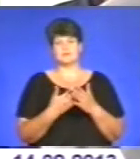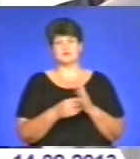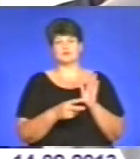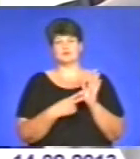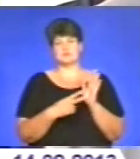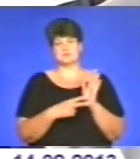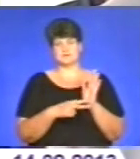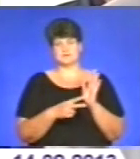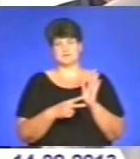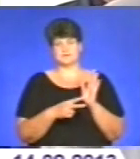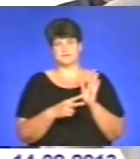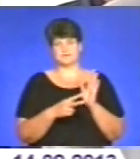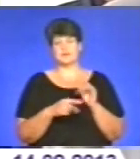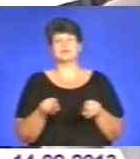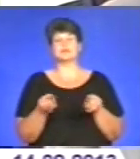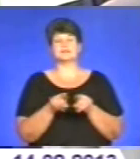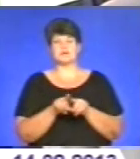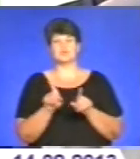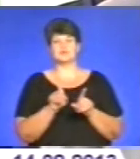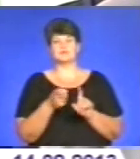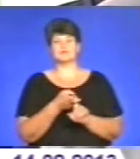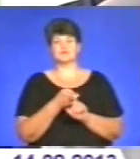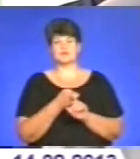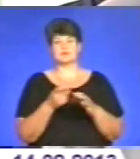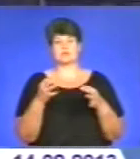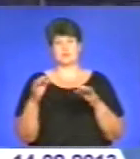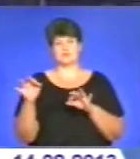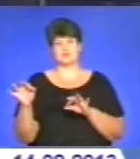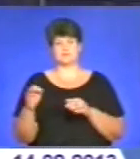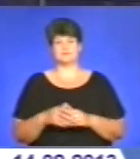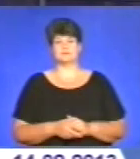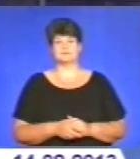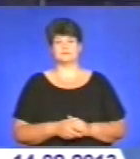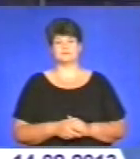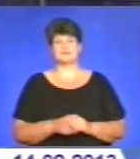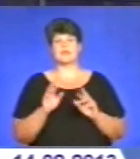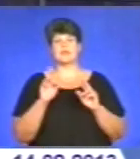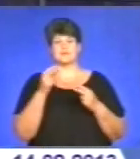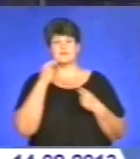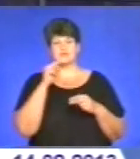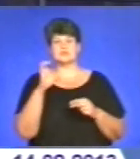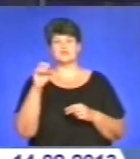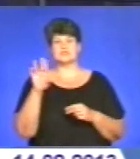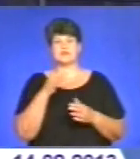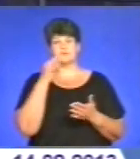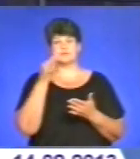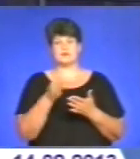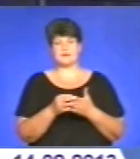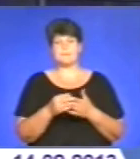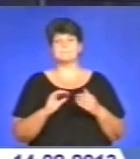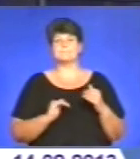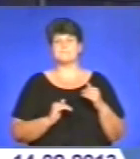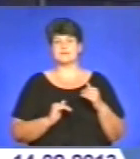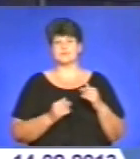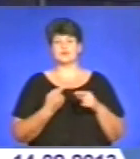-ти. Так само і що стосується дозволів. Як підвищити соціальну відповідальність бізнесу?